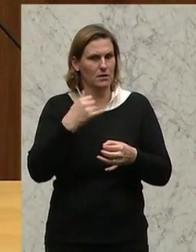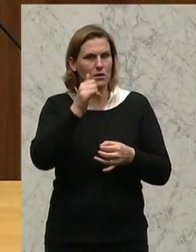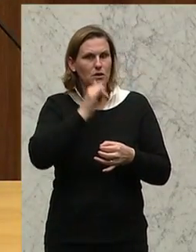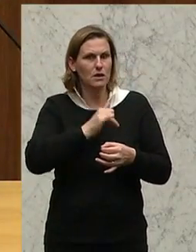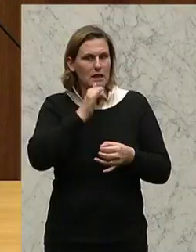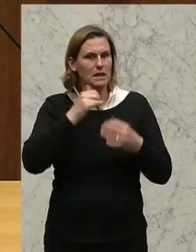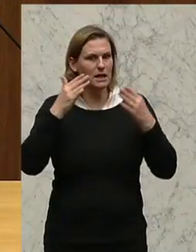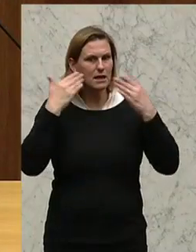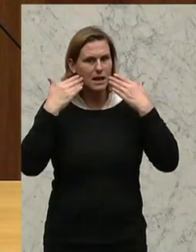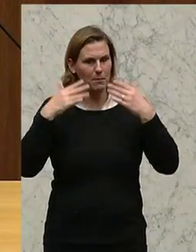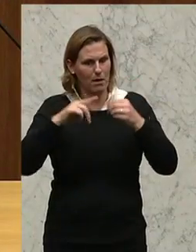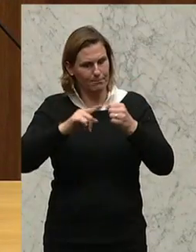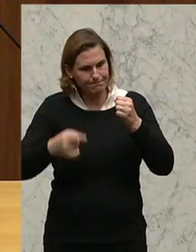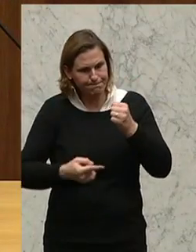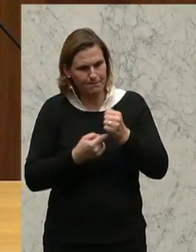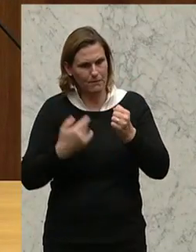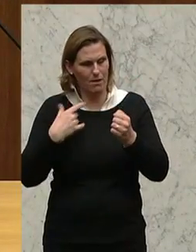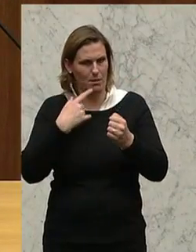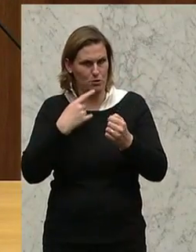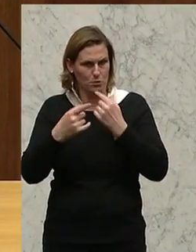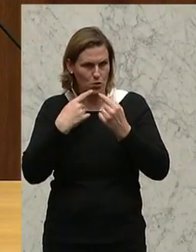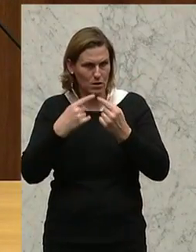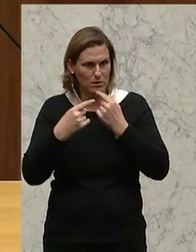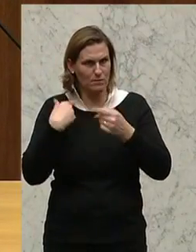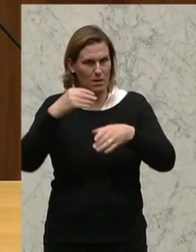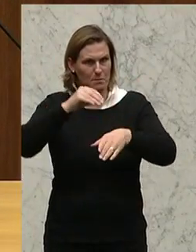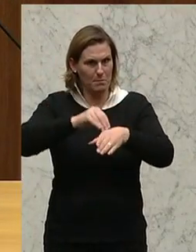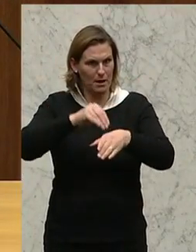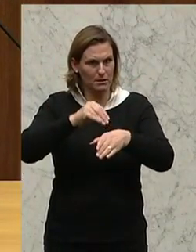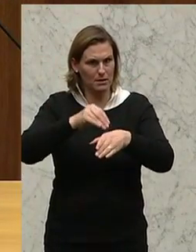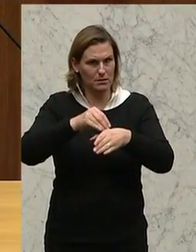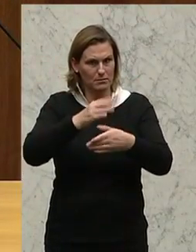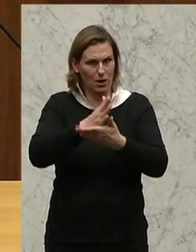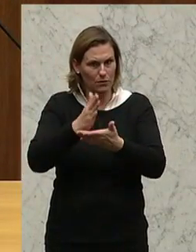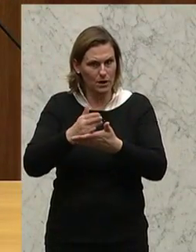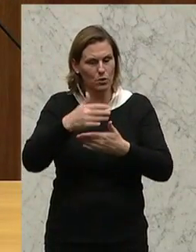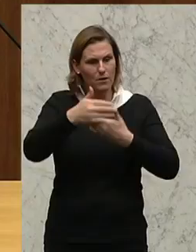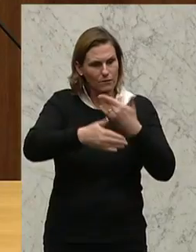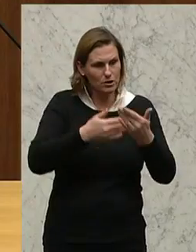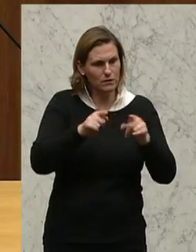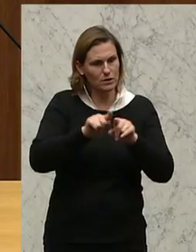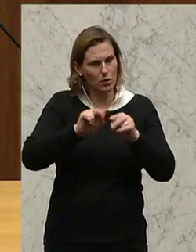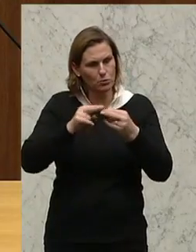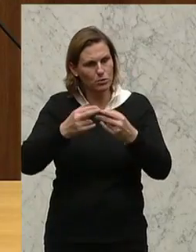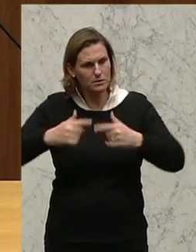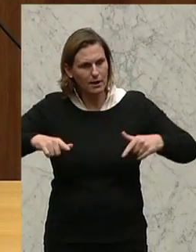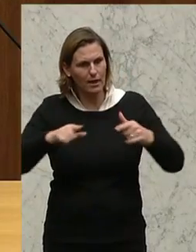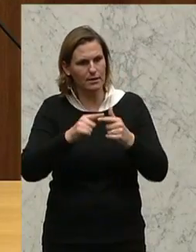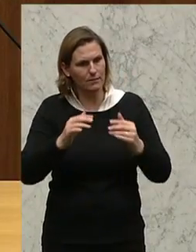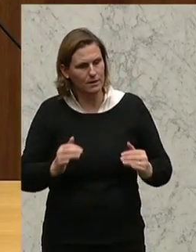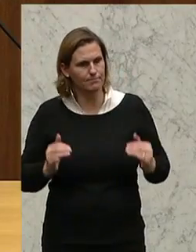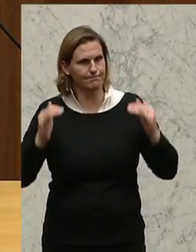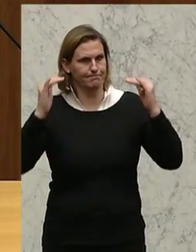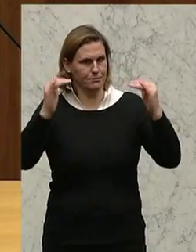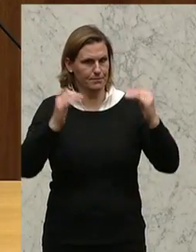Climate Fund angesprochen. Es war angekündigt, die Dotierung und die Beteiligung der Wirtschaft und der Bundesländer zu erhöhen.